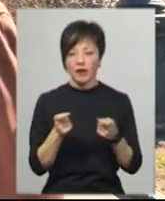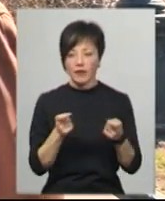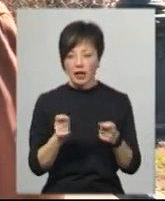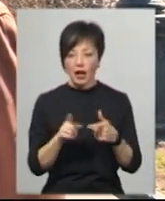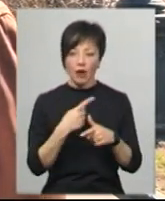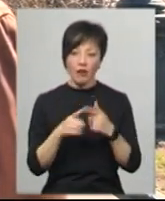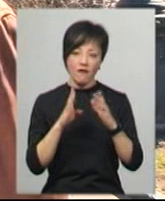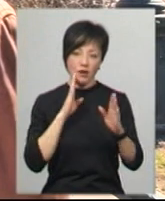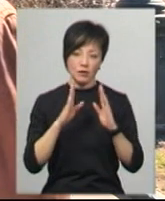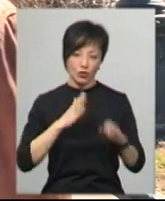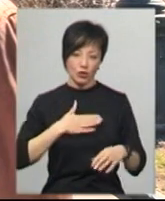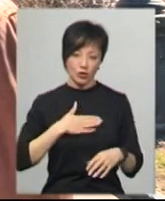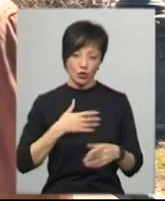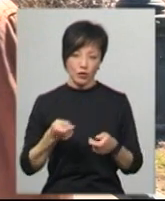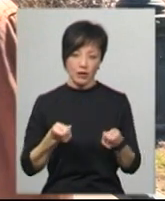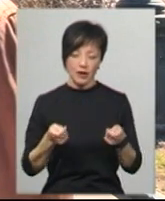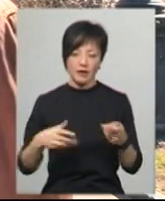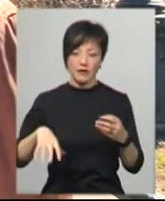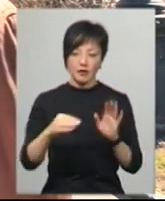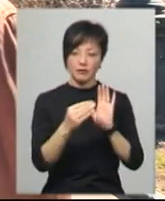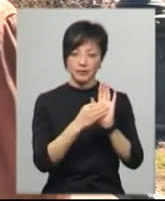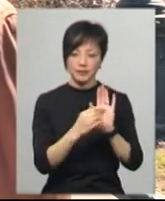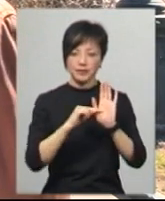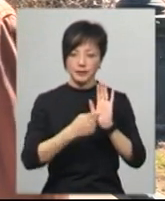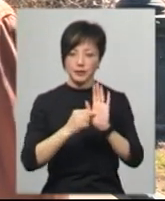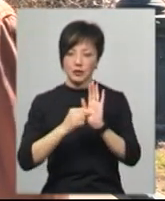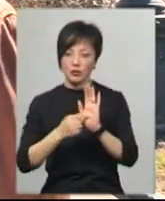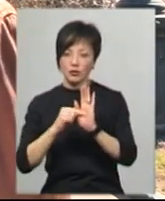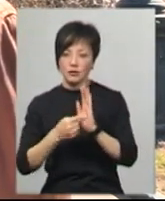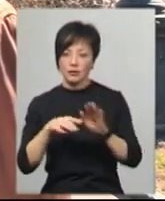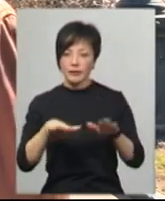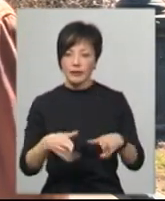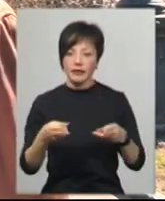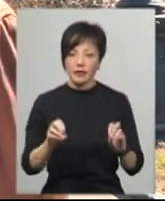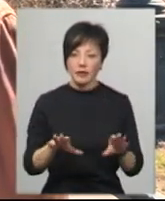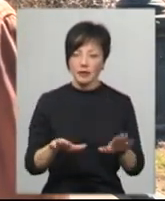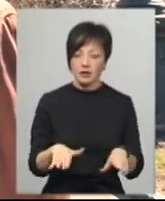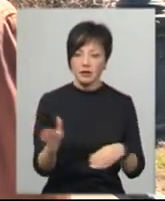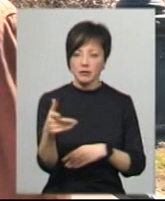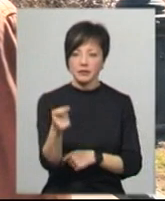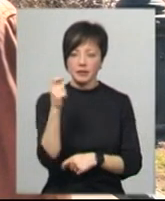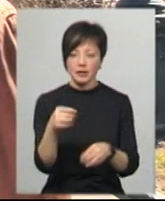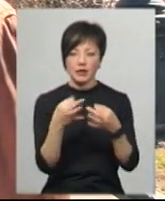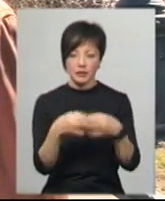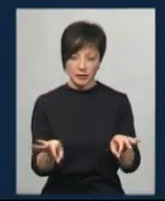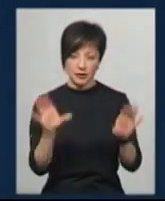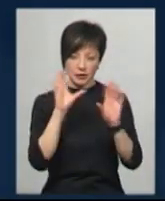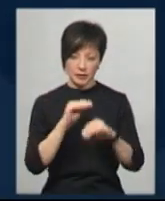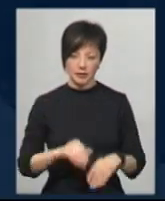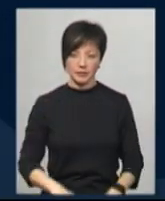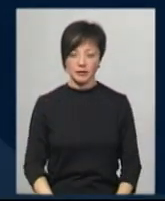фейсбук управління. Там повністю все позначено, місця, координати, щоб рибалки-любителі не заблукали.